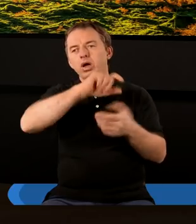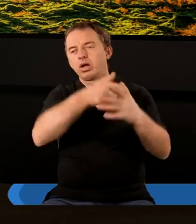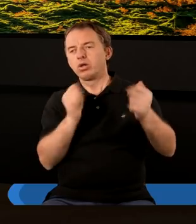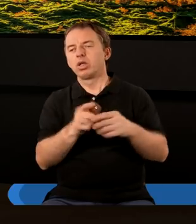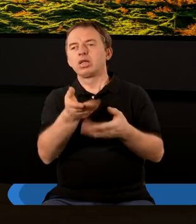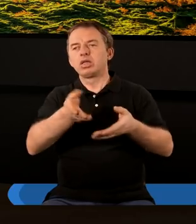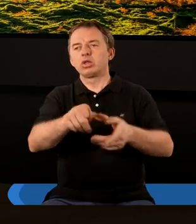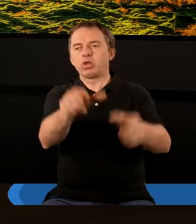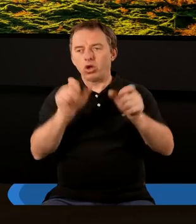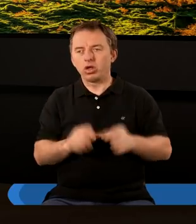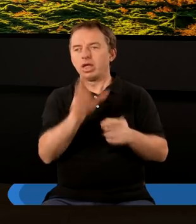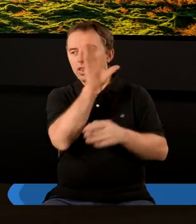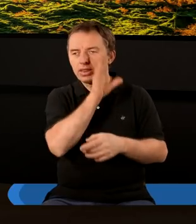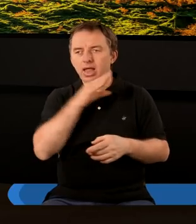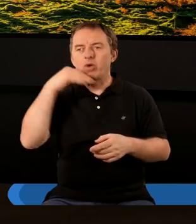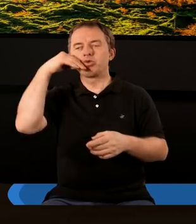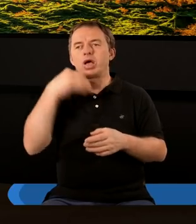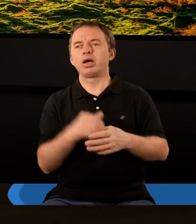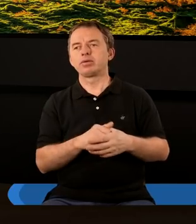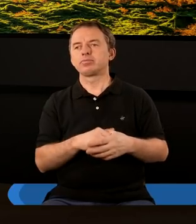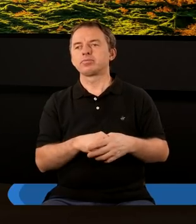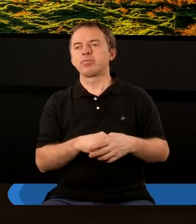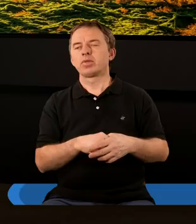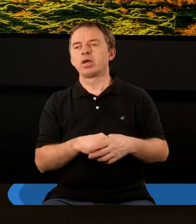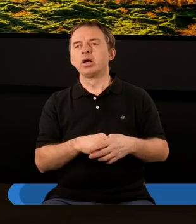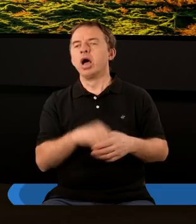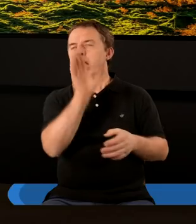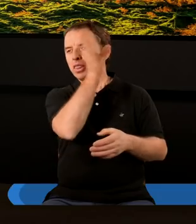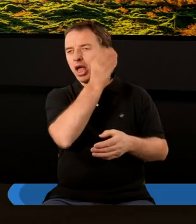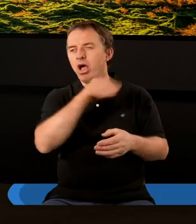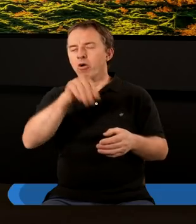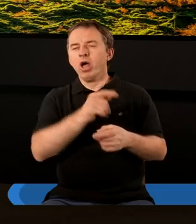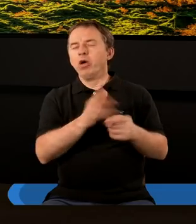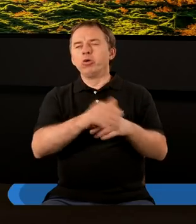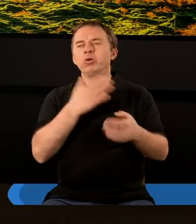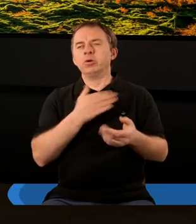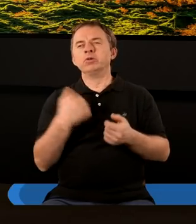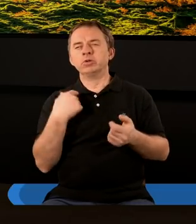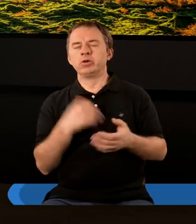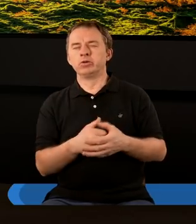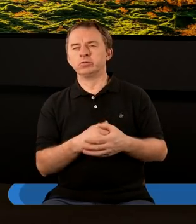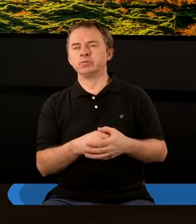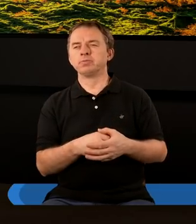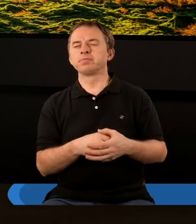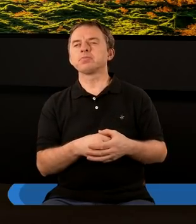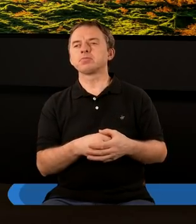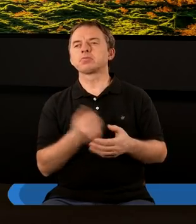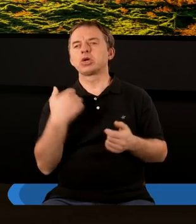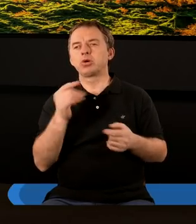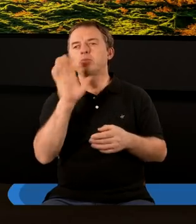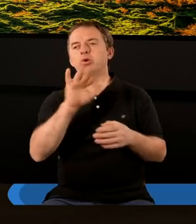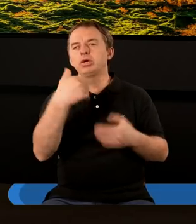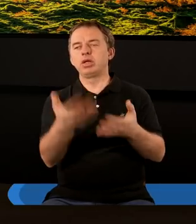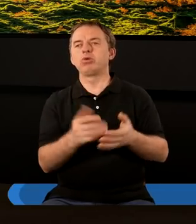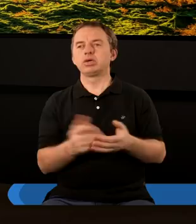wokół tronu, czyli ta tęcza, i to właśnie, jak Szymon powiedział, to jest coś, co się wiąże bezpośrednio z przymierzem,